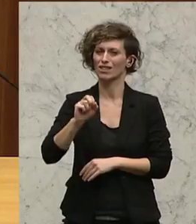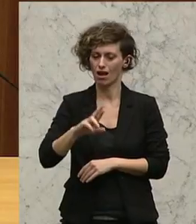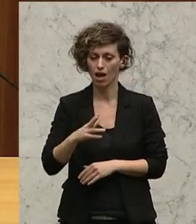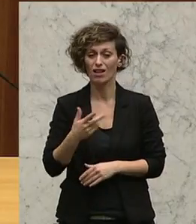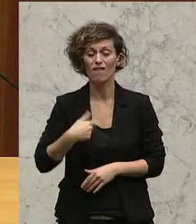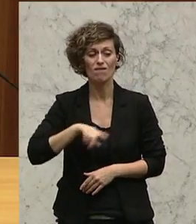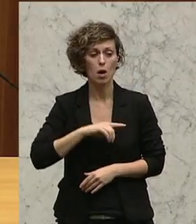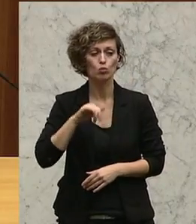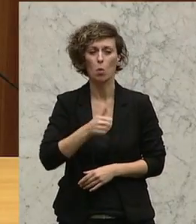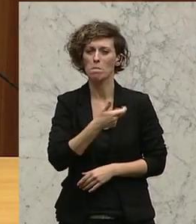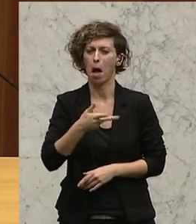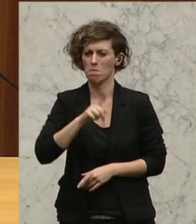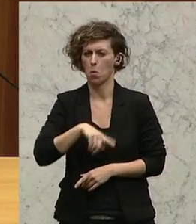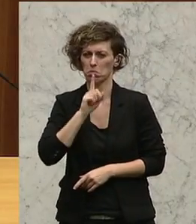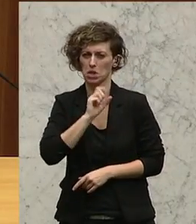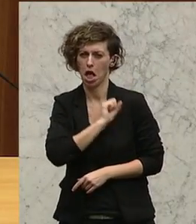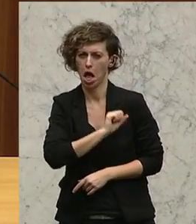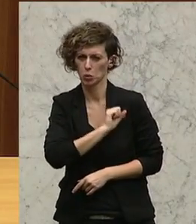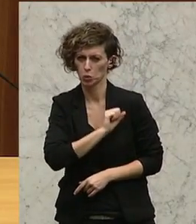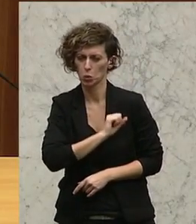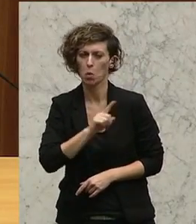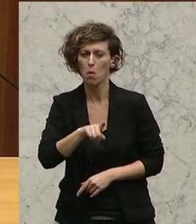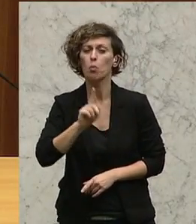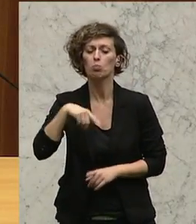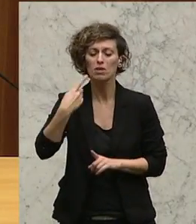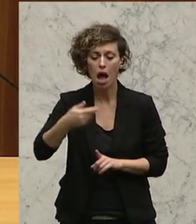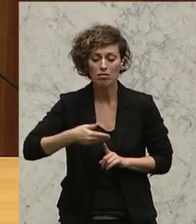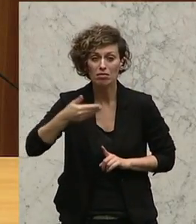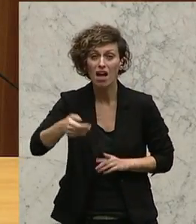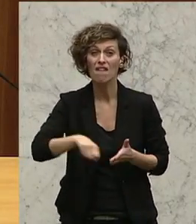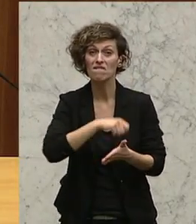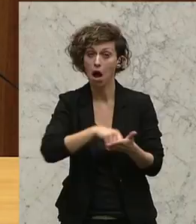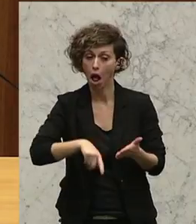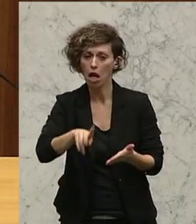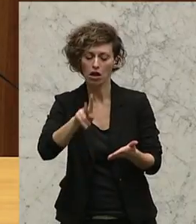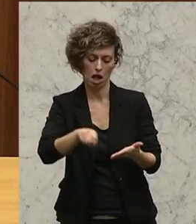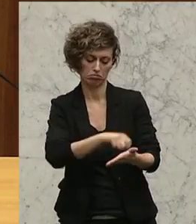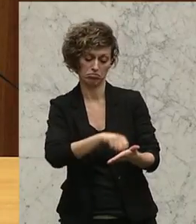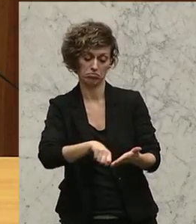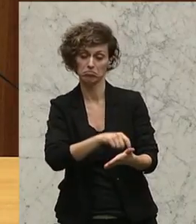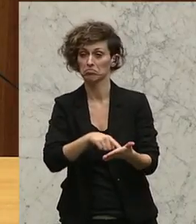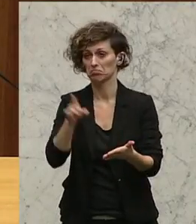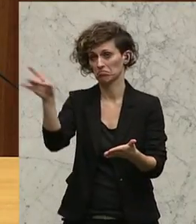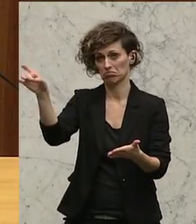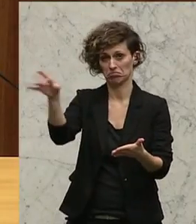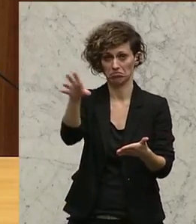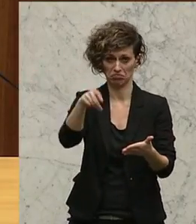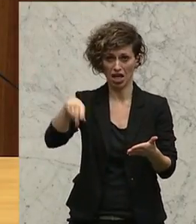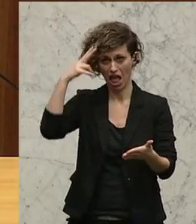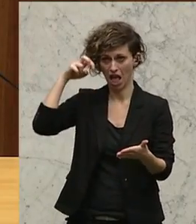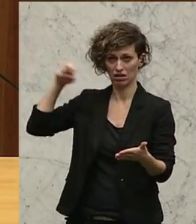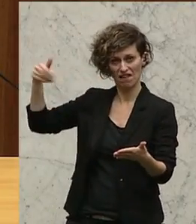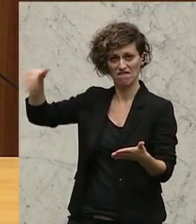Monate aushalten. Denn dann haben Sie die Möglichkeit, dass Sie das Kreuz an der Stelle sitzen, dass die Herren hinausschweben aus diesem Raum. Und am 4.